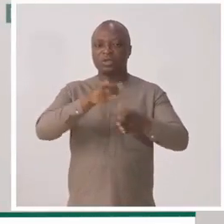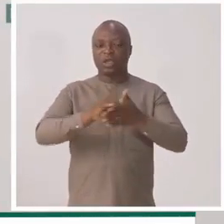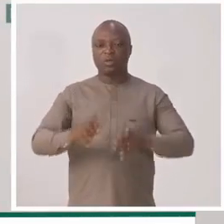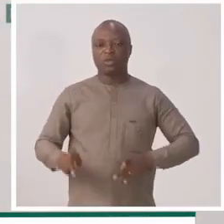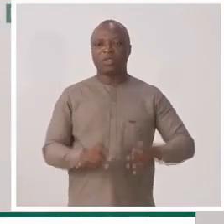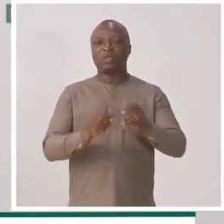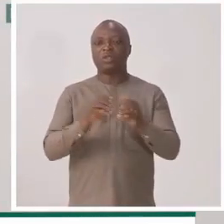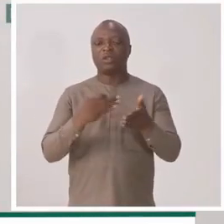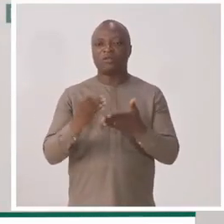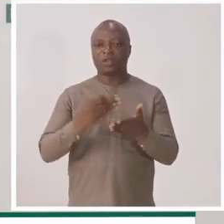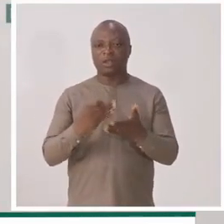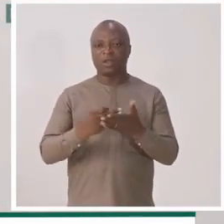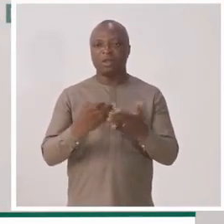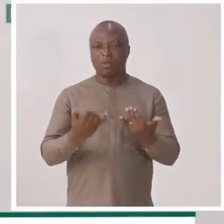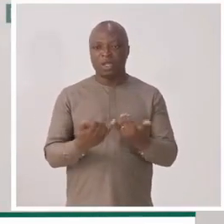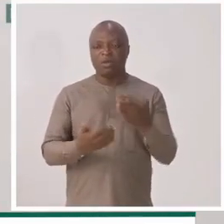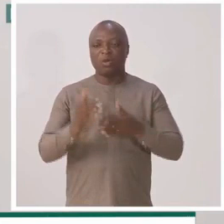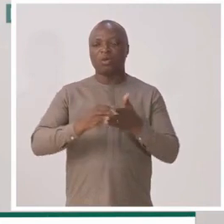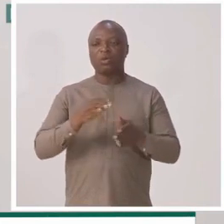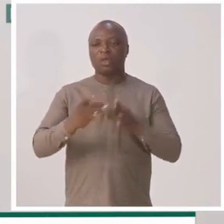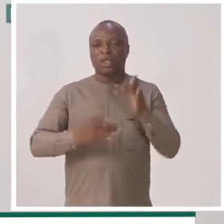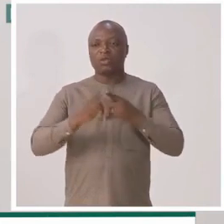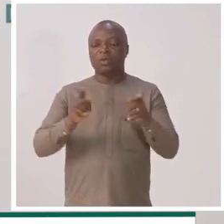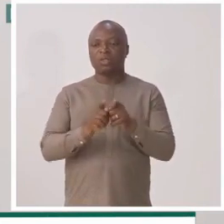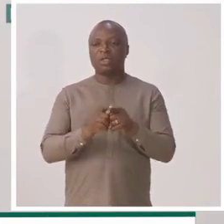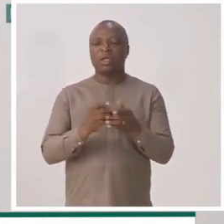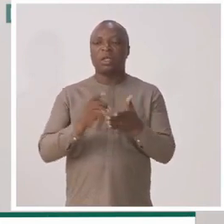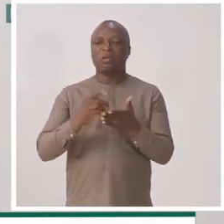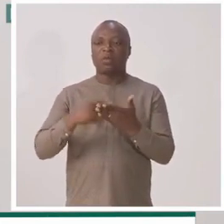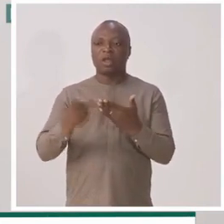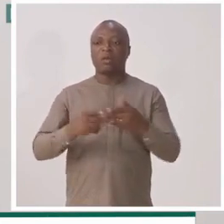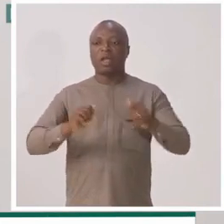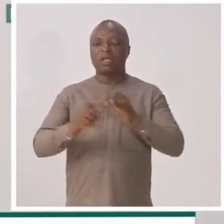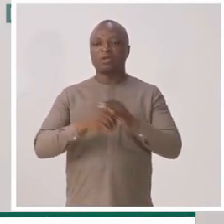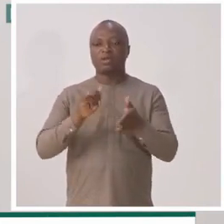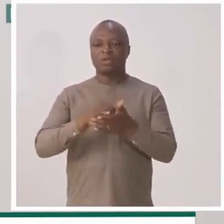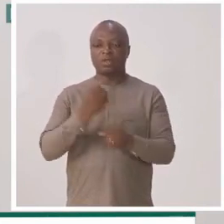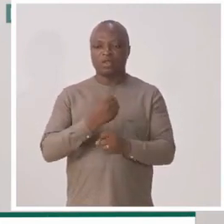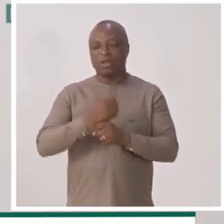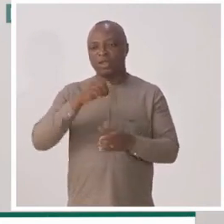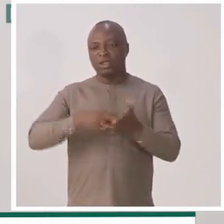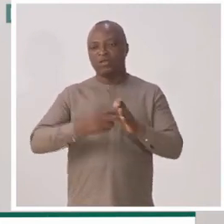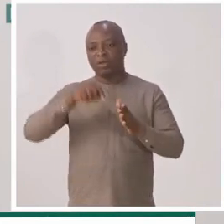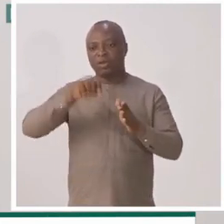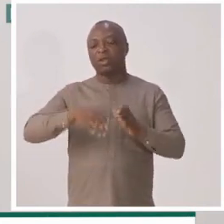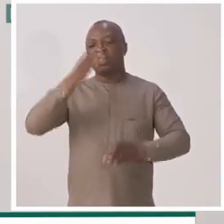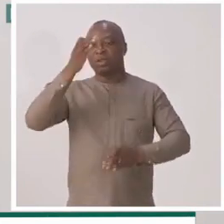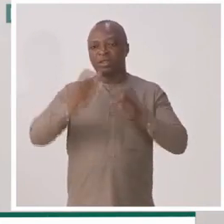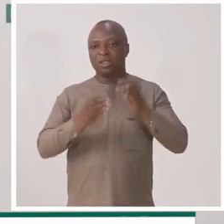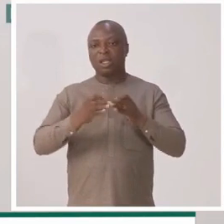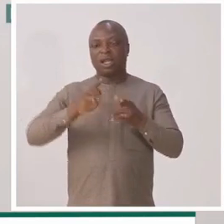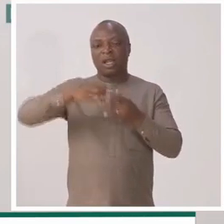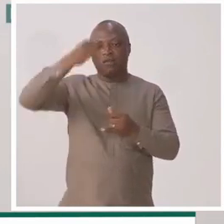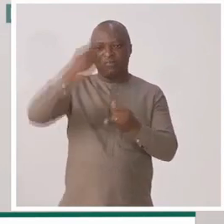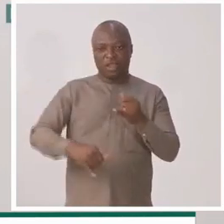insister dessus, une procédure sans frais. Maintenant, le recours gracieux est un préalable à l'action juridictionnelle. C'est-à-dire que si,